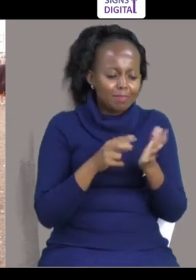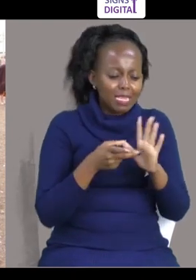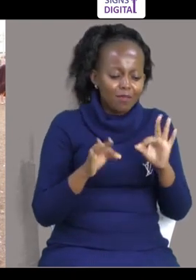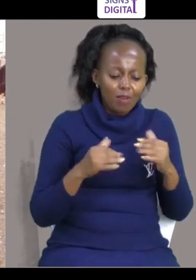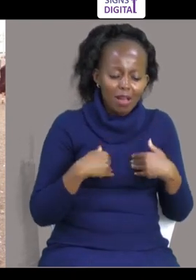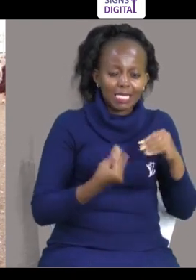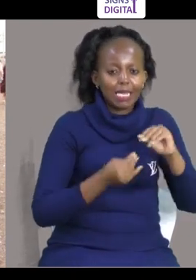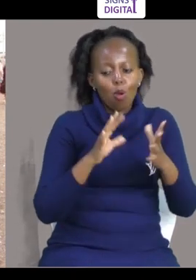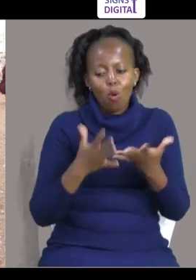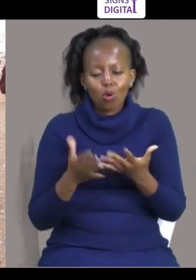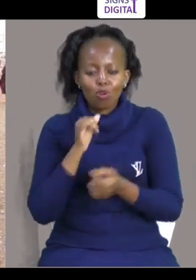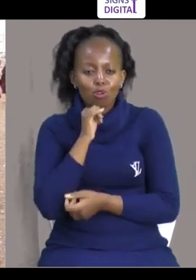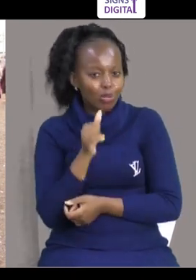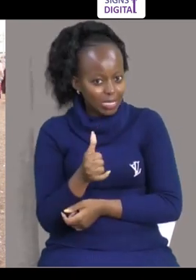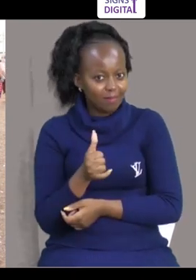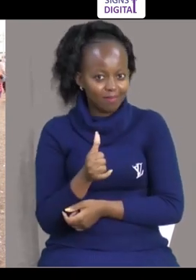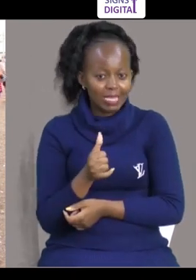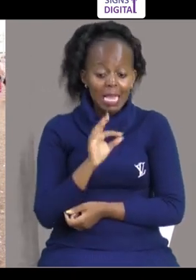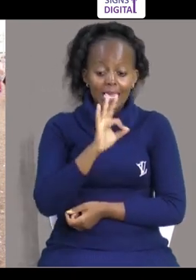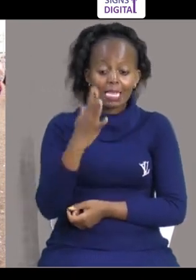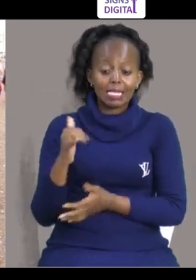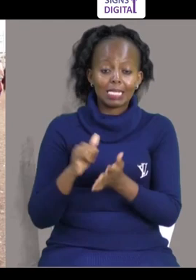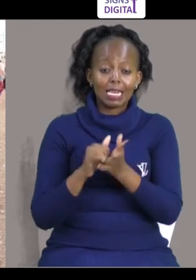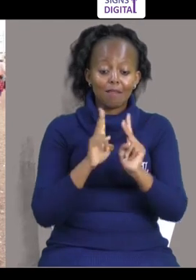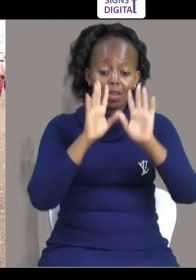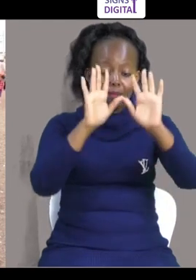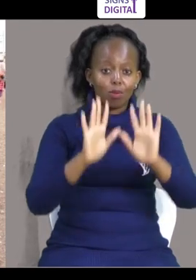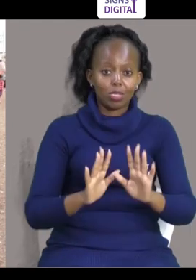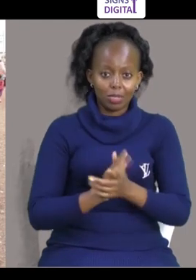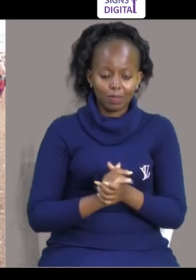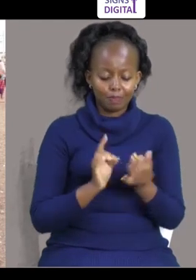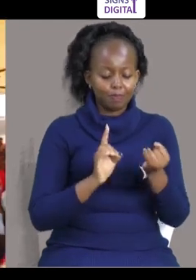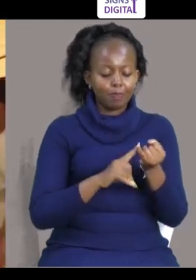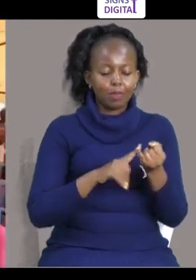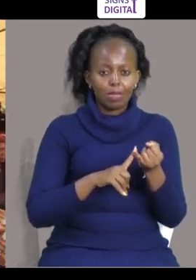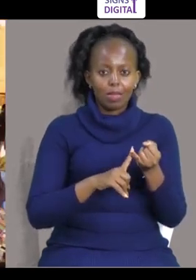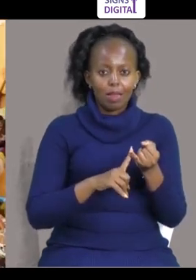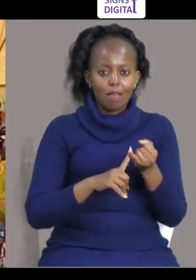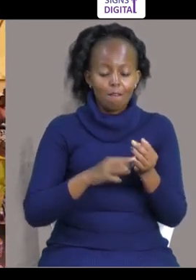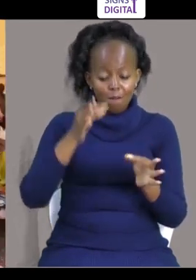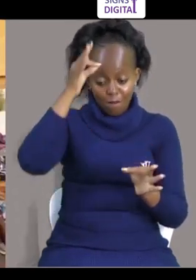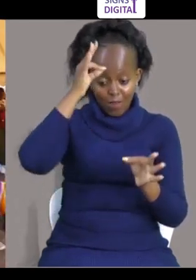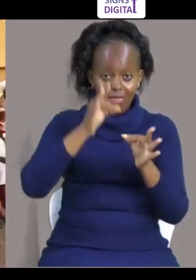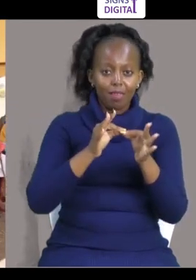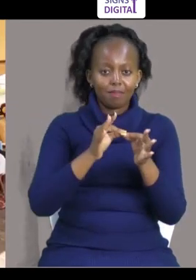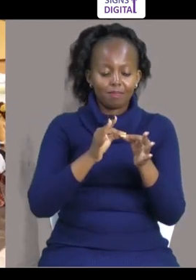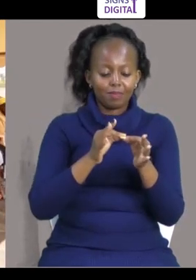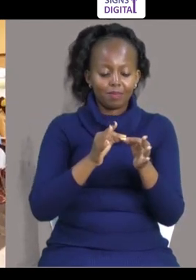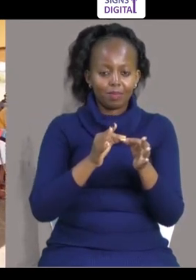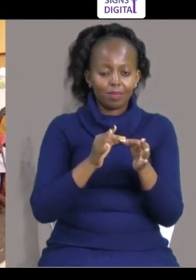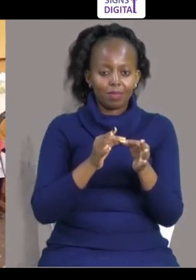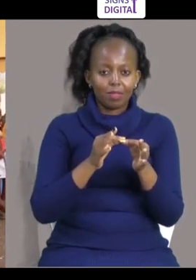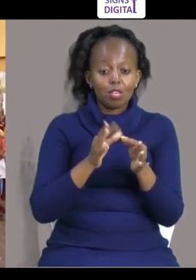Haitirajarishi Kama wendi Wa ule mabu Ama huna ule mabu Three things matter Imani